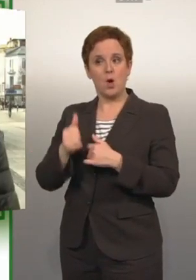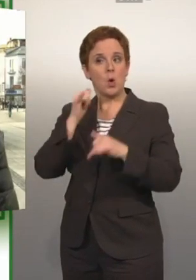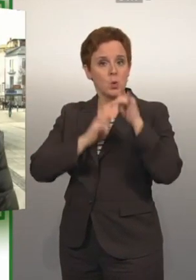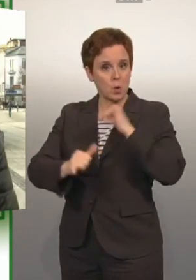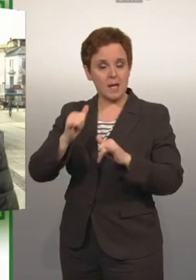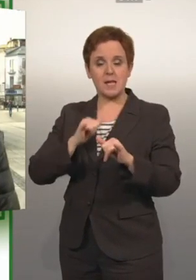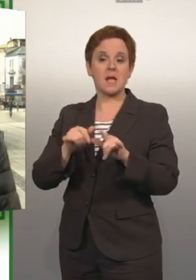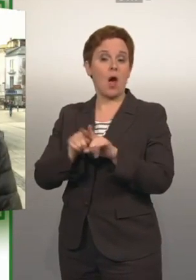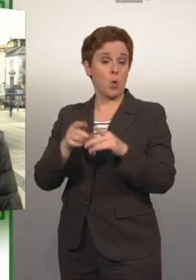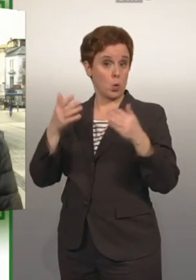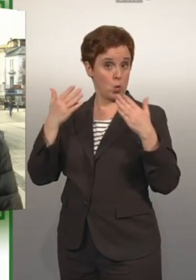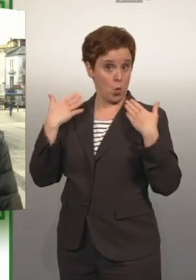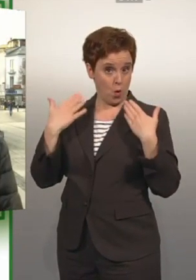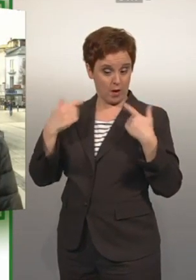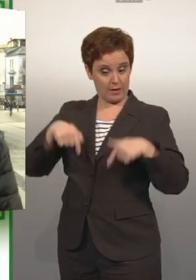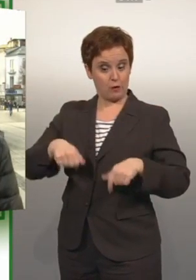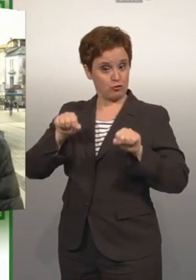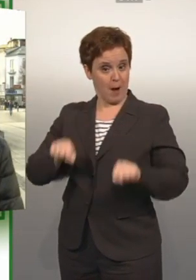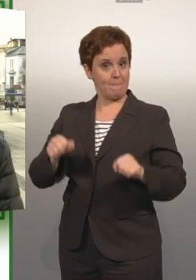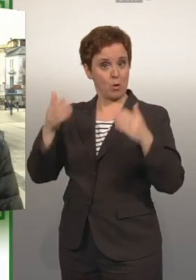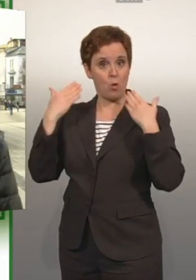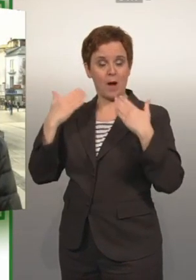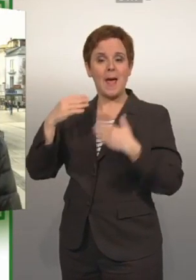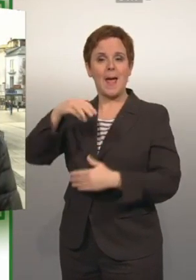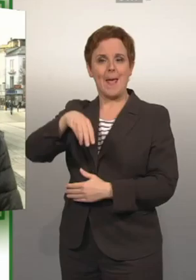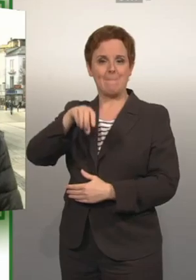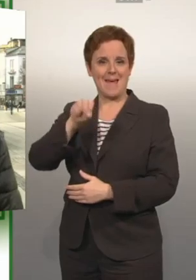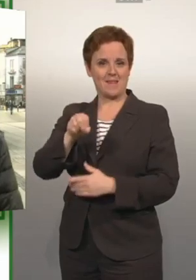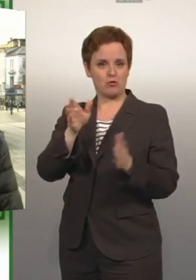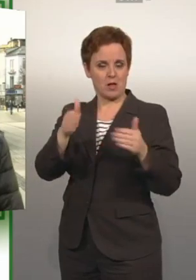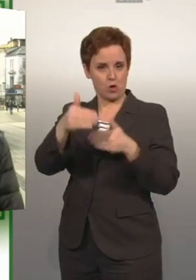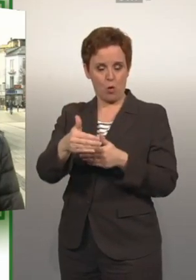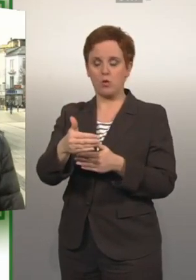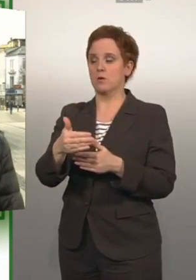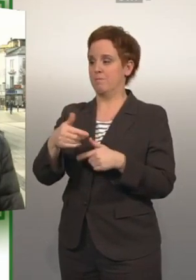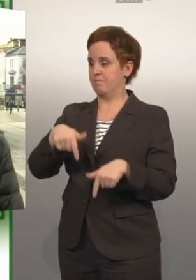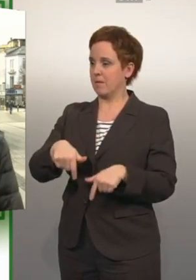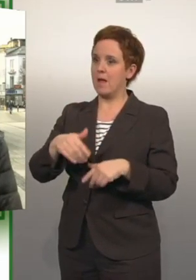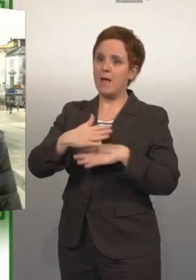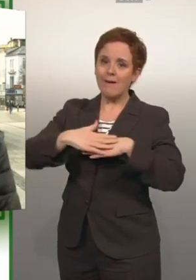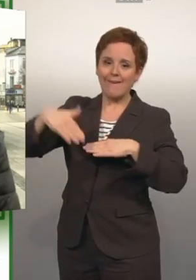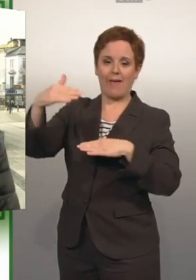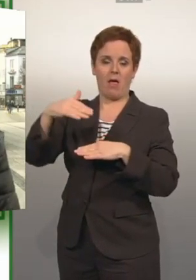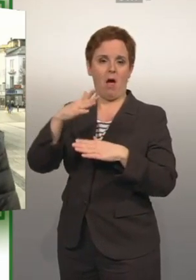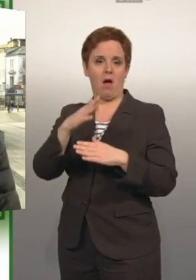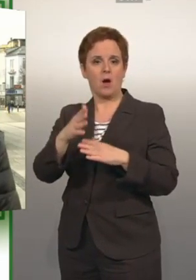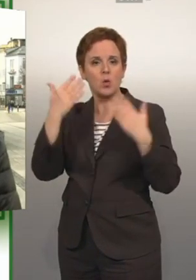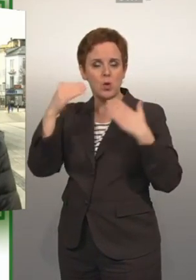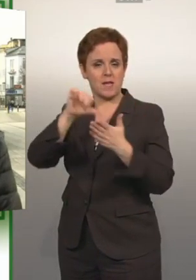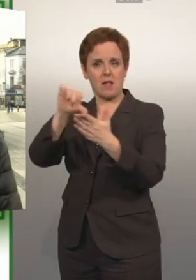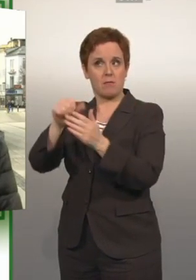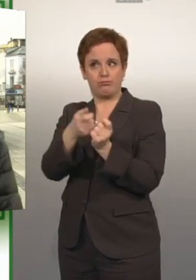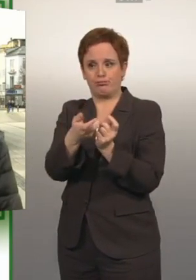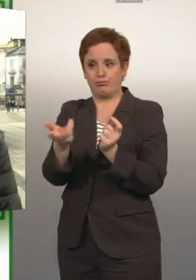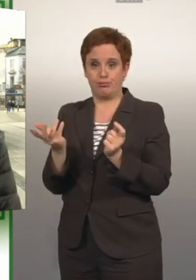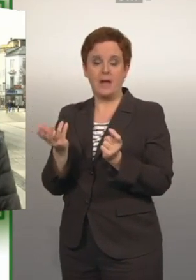sondern auch Kurstadt. Wir haben in Bad Ischl eine MS-Station, wir haben zahlreiche Reha- und Kurzentren. Und wir